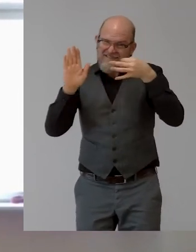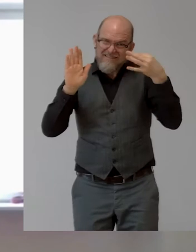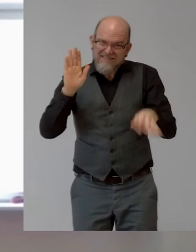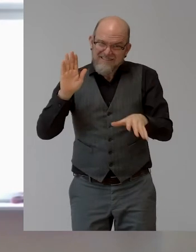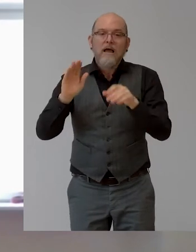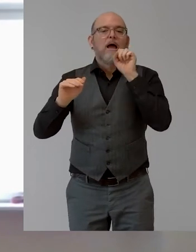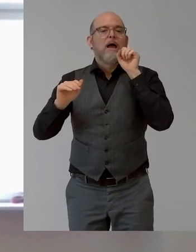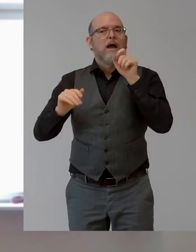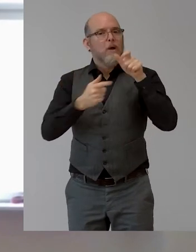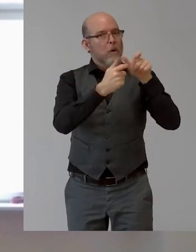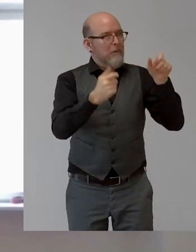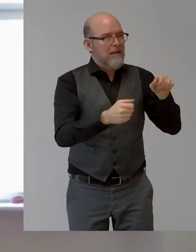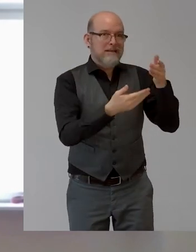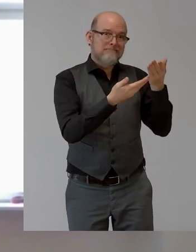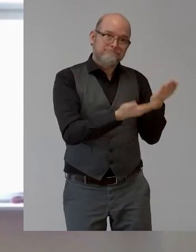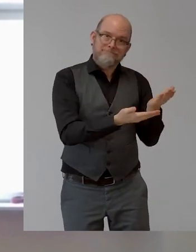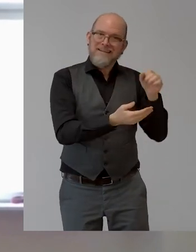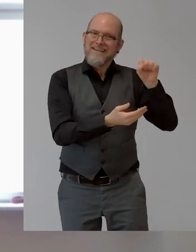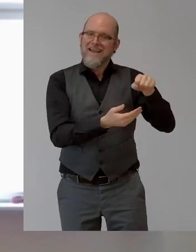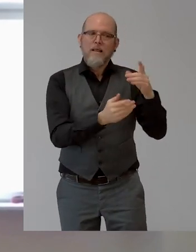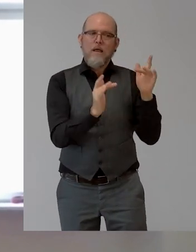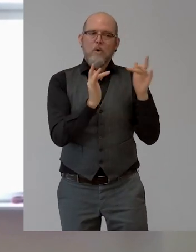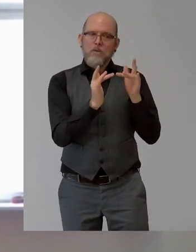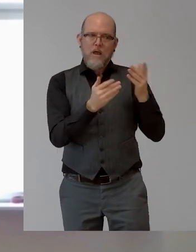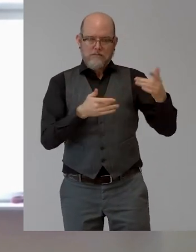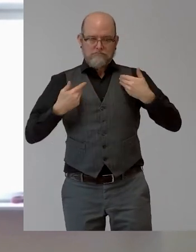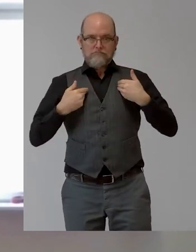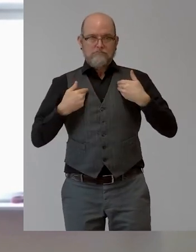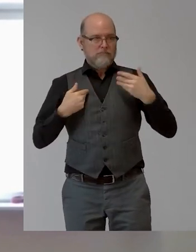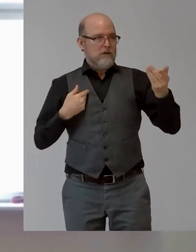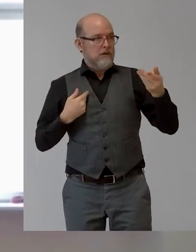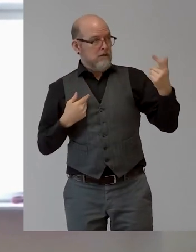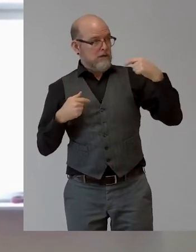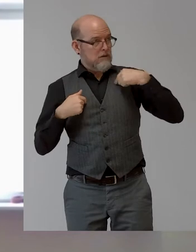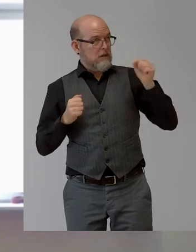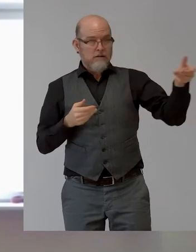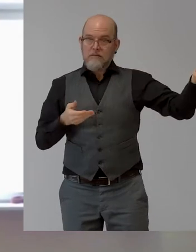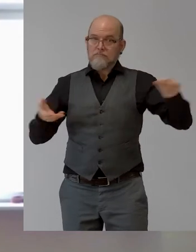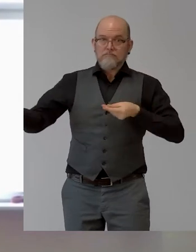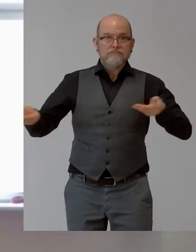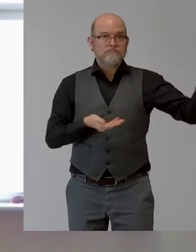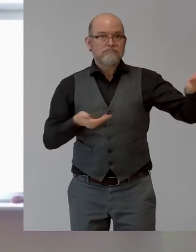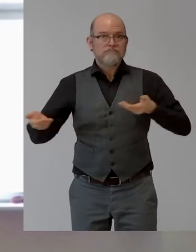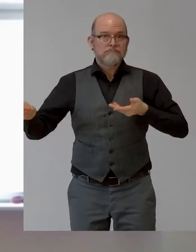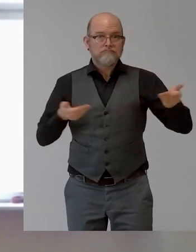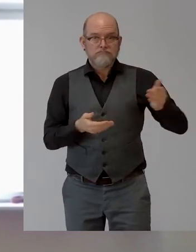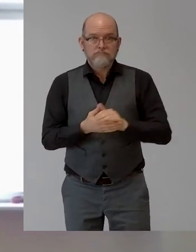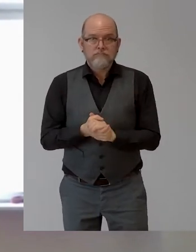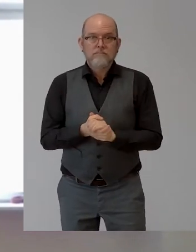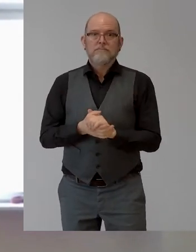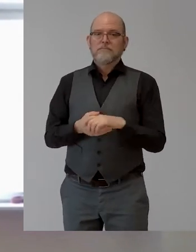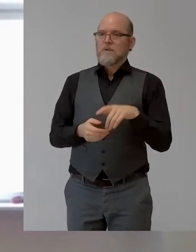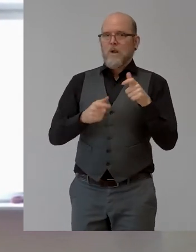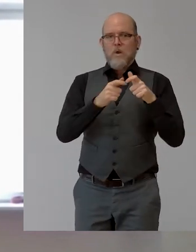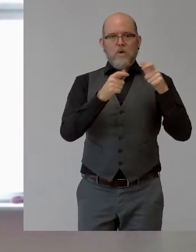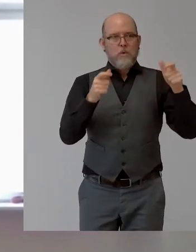nehmen können. Grundsätzlich gibt es natürlich schon auch eine gewisse Hohenschuld bei den Firmen. Es geht